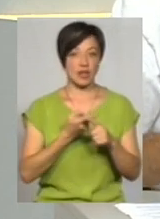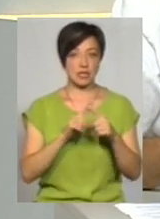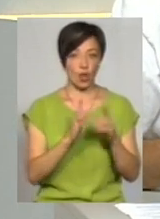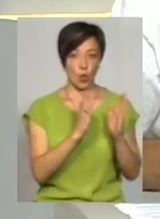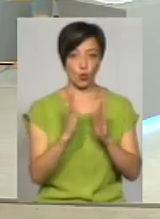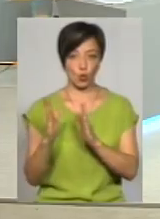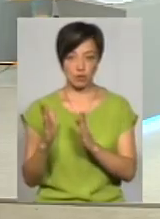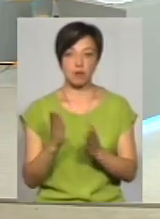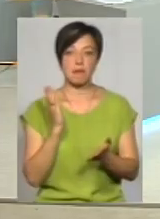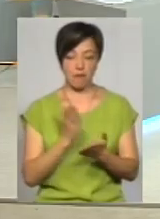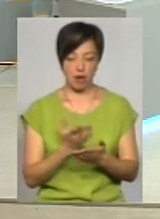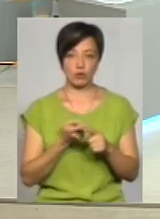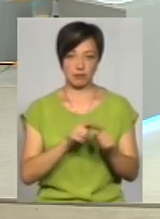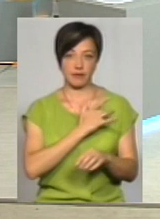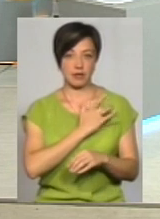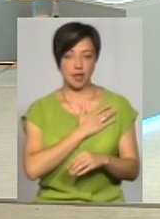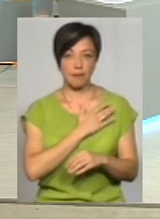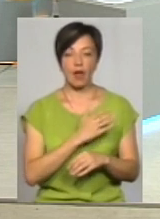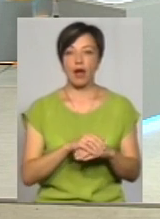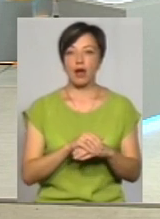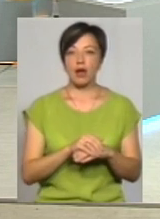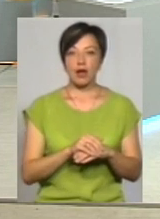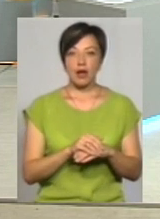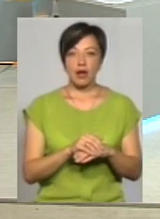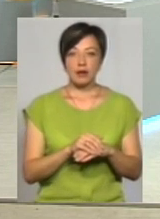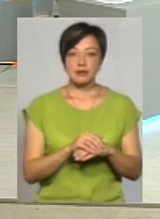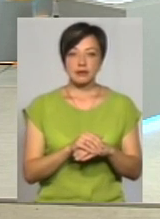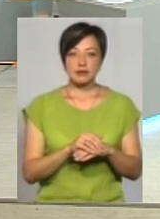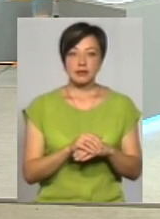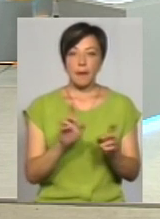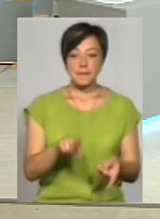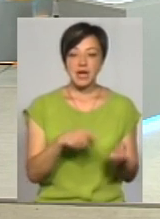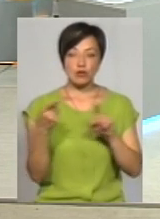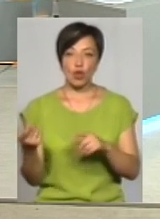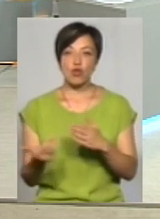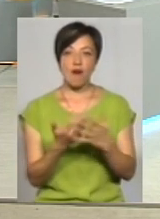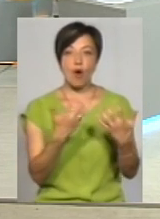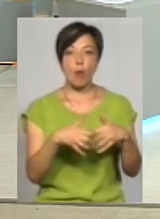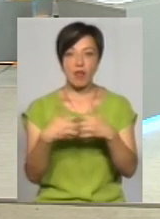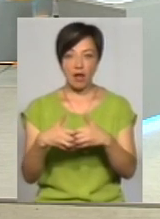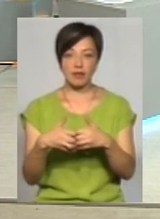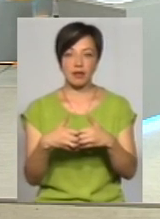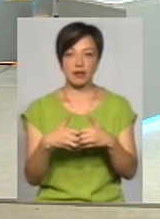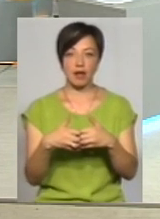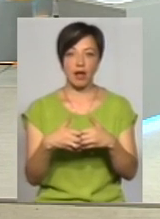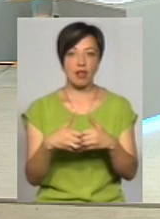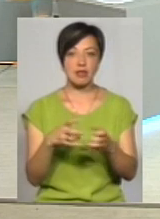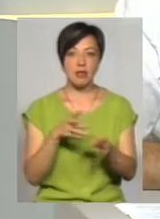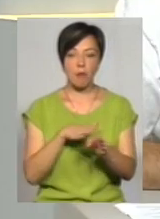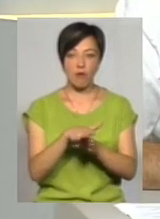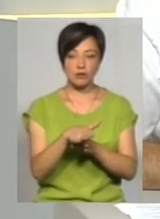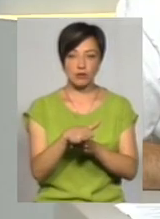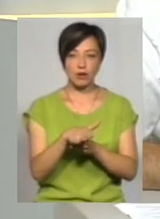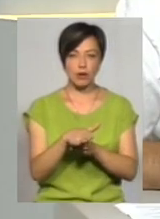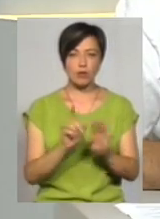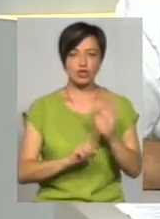вони вже мають цю роботу. Перейшовши на нове обладнання, яке було не повністю освоєне, вони